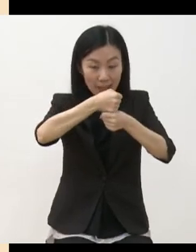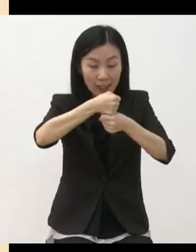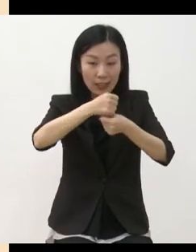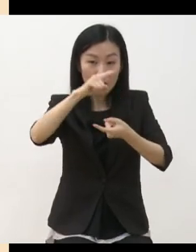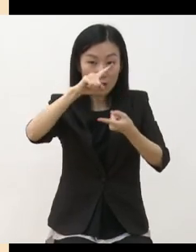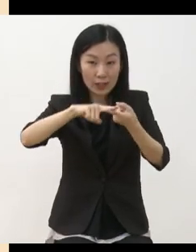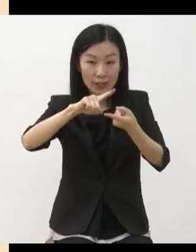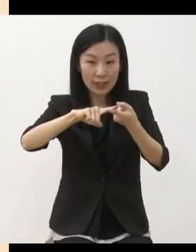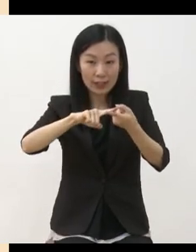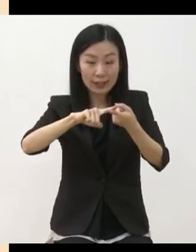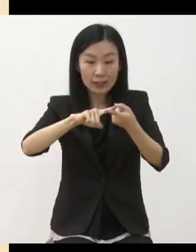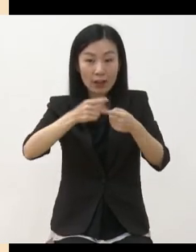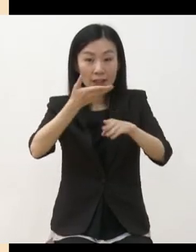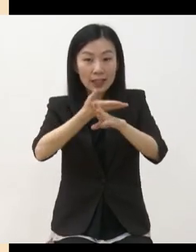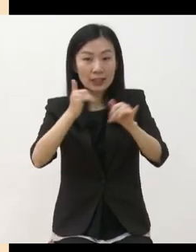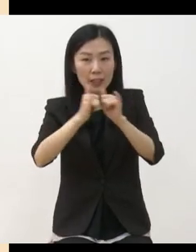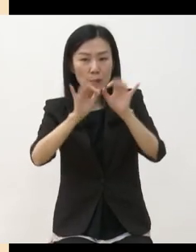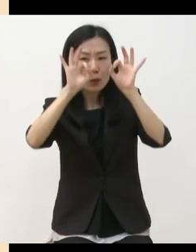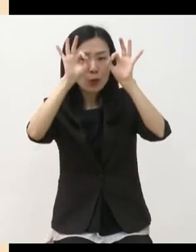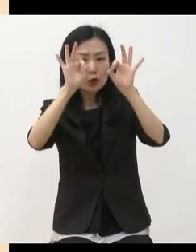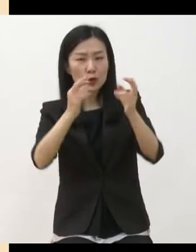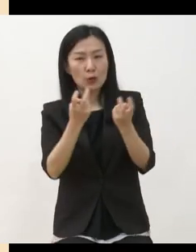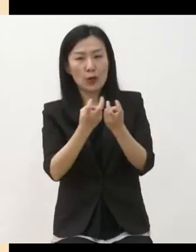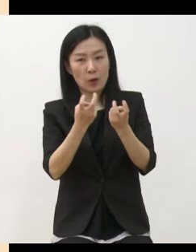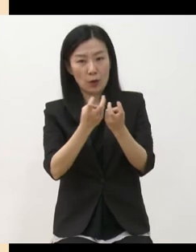전면을 확대하도록 하겠습니다